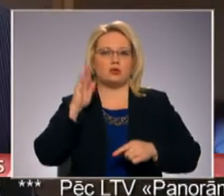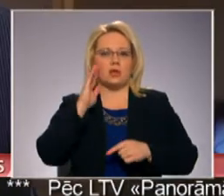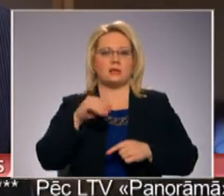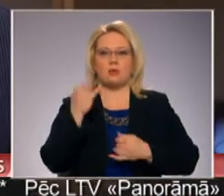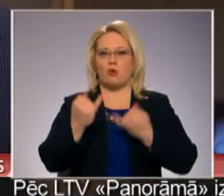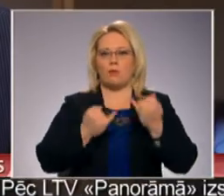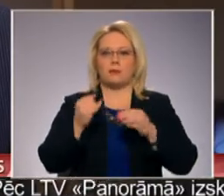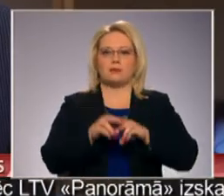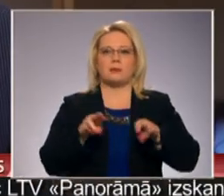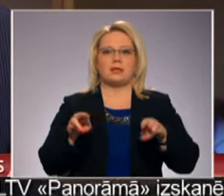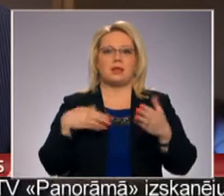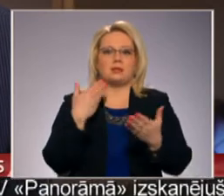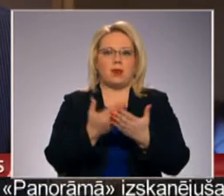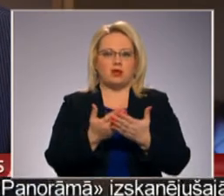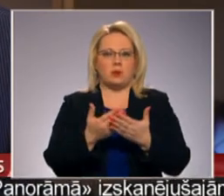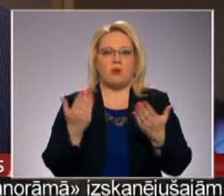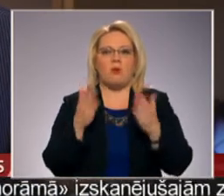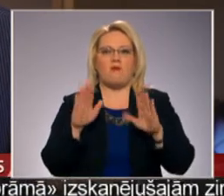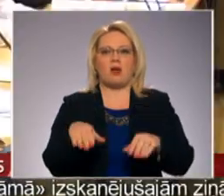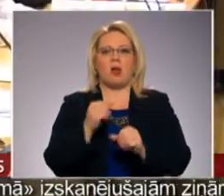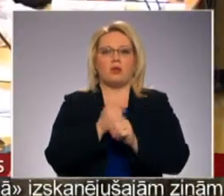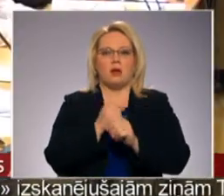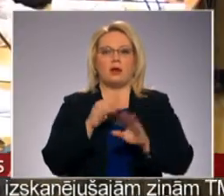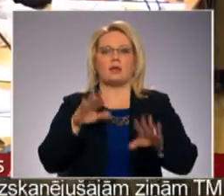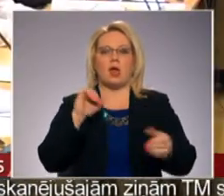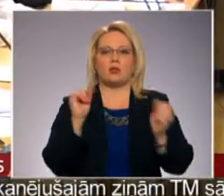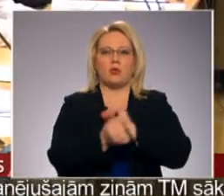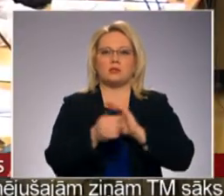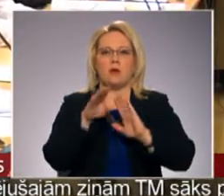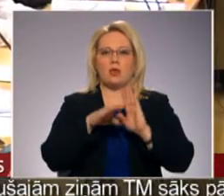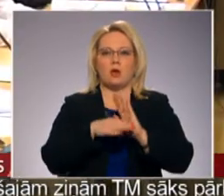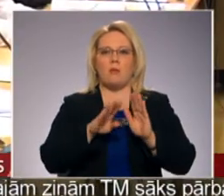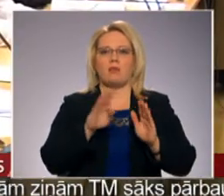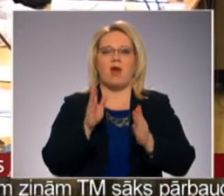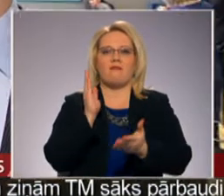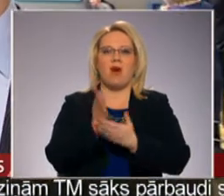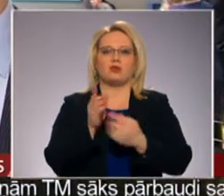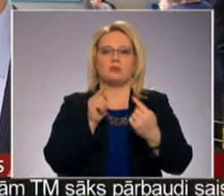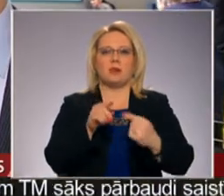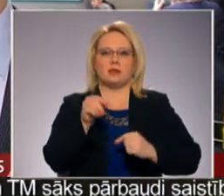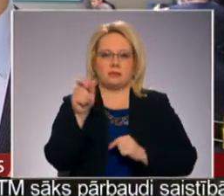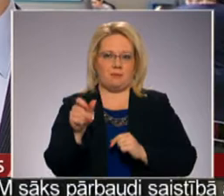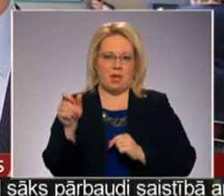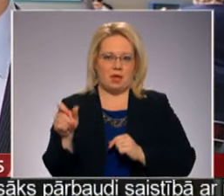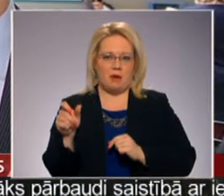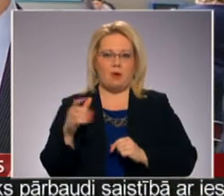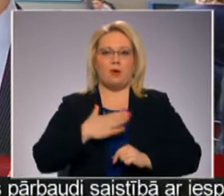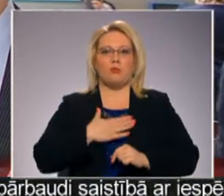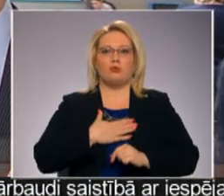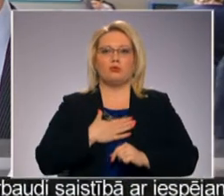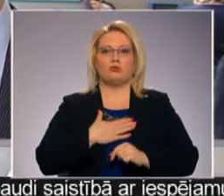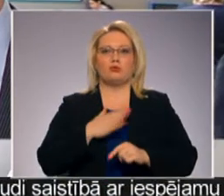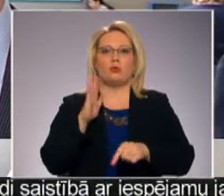Zemkopības ministrijas priešlikums, ko varētu darīt, lai grozījuma likumā nevērstos pret zemniekiem. Mūsu